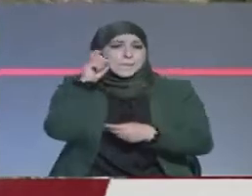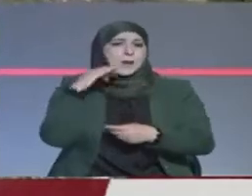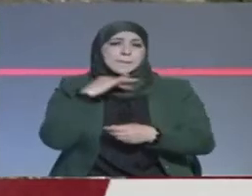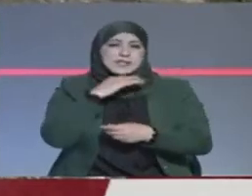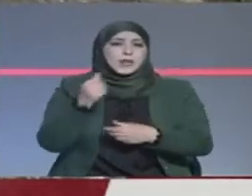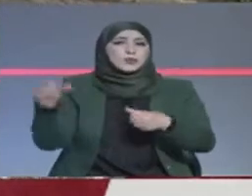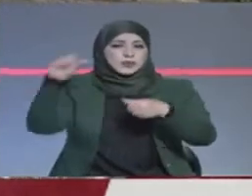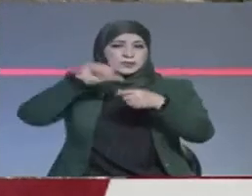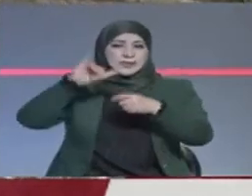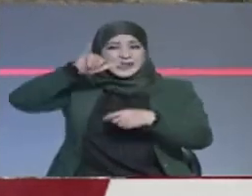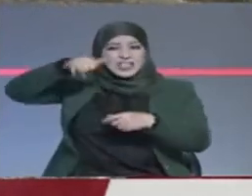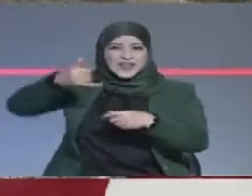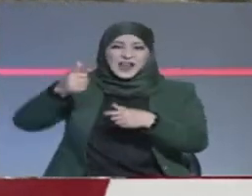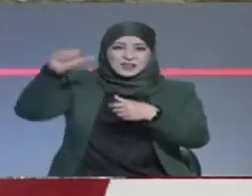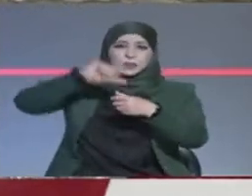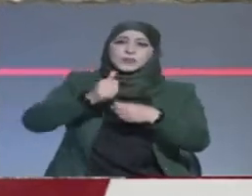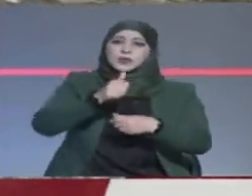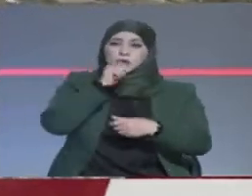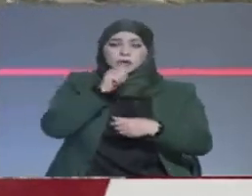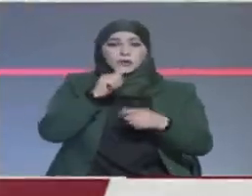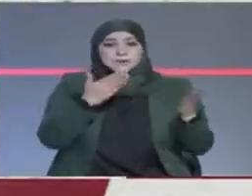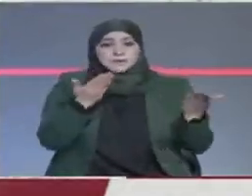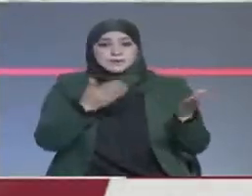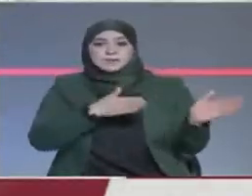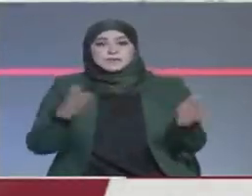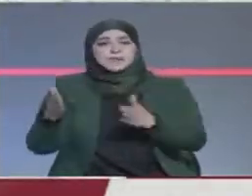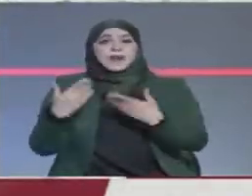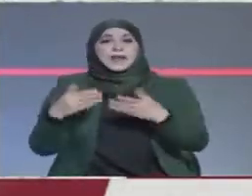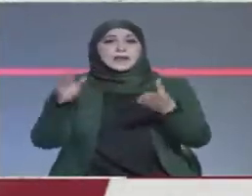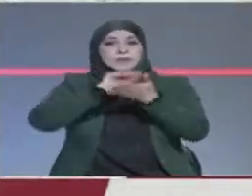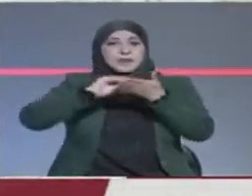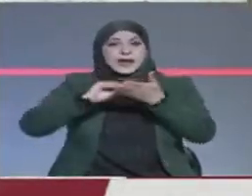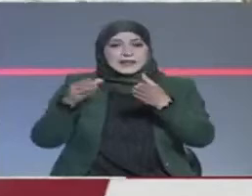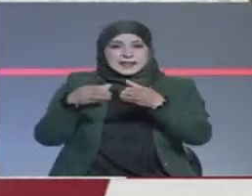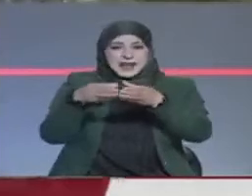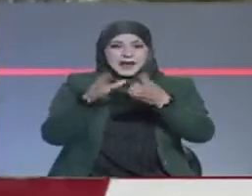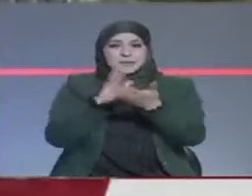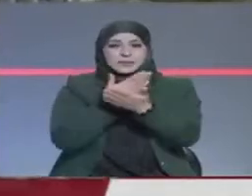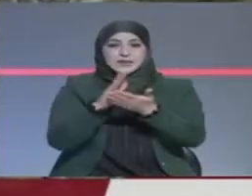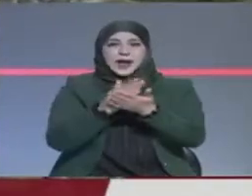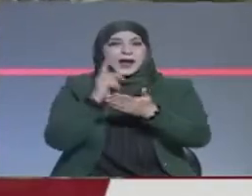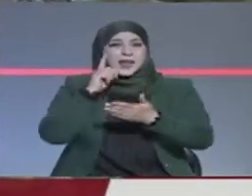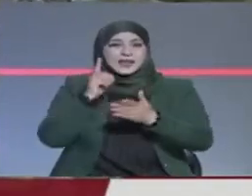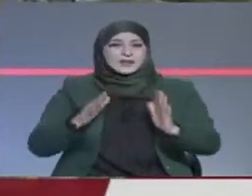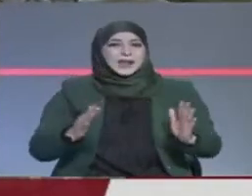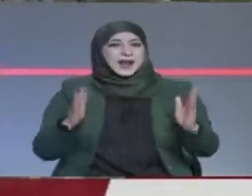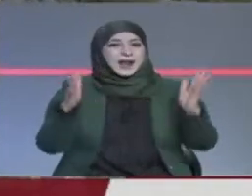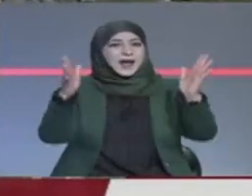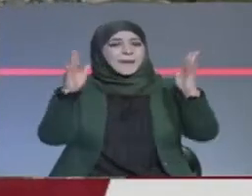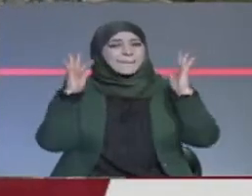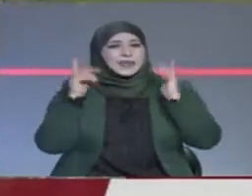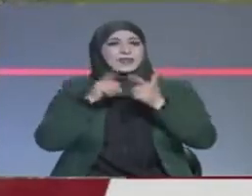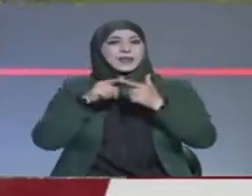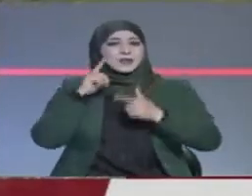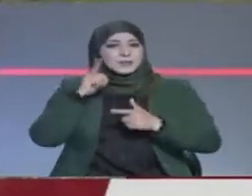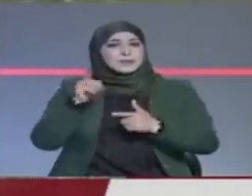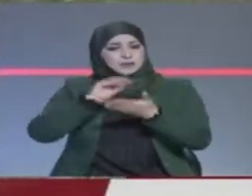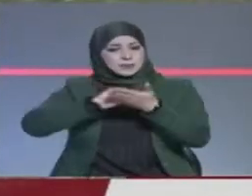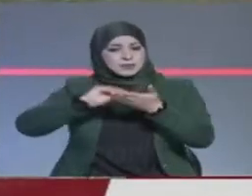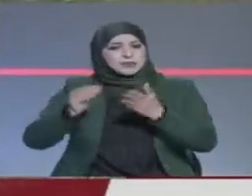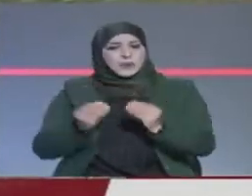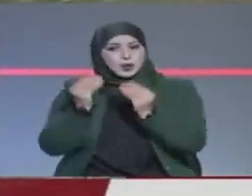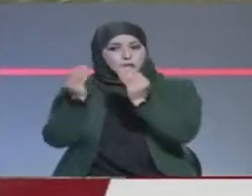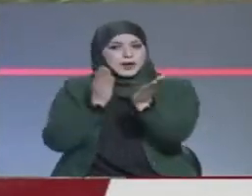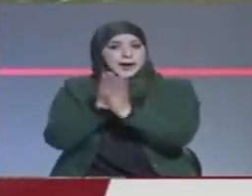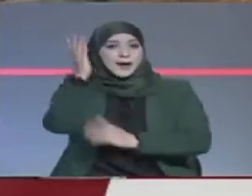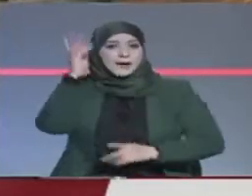الجمعية التونسية للمياه والغابات كانت قد وضعت عديد الدراسات والمقترحات لتمكن هذه المناطق من حقها في مياه